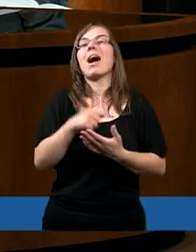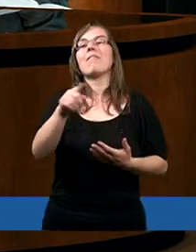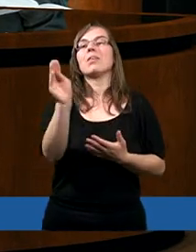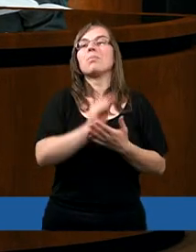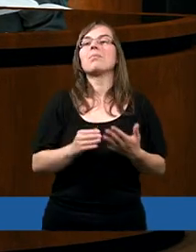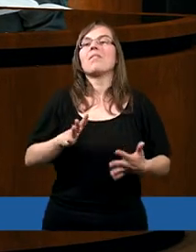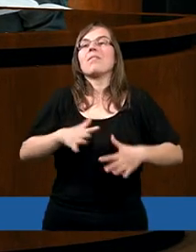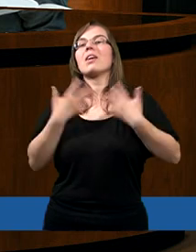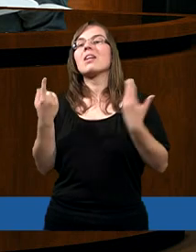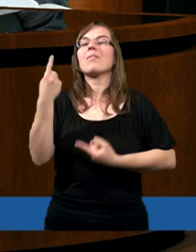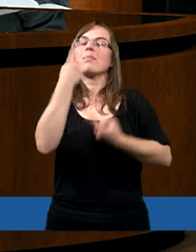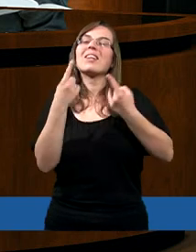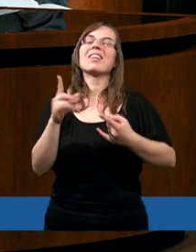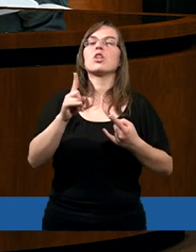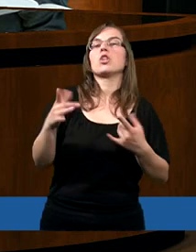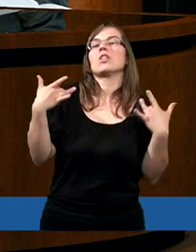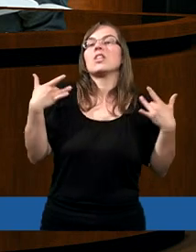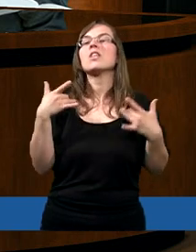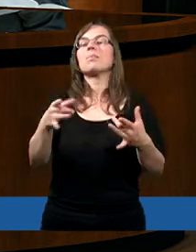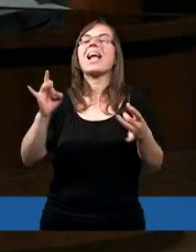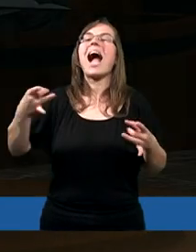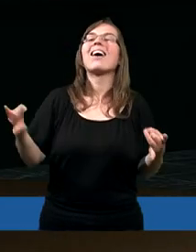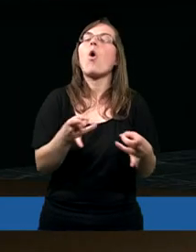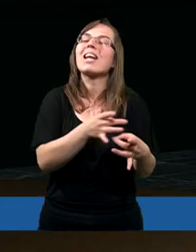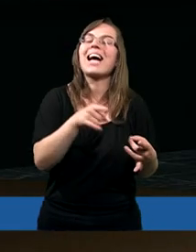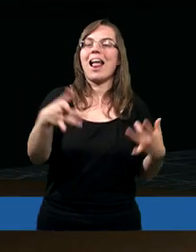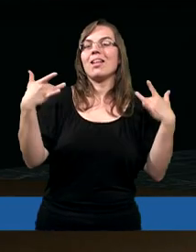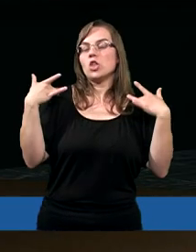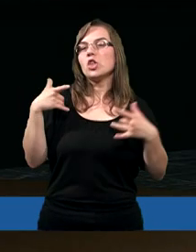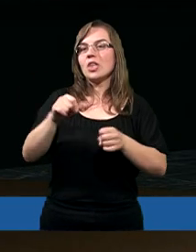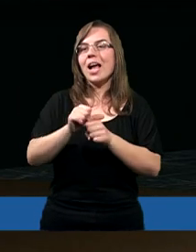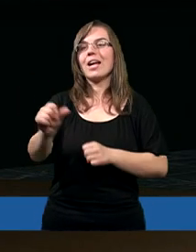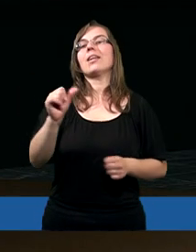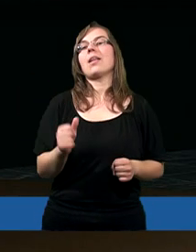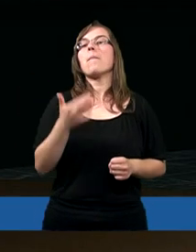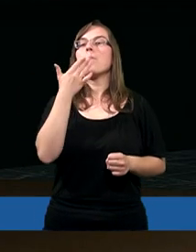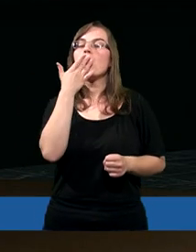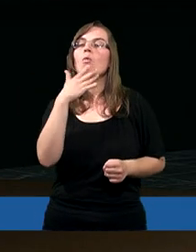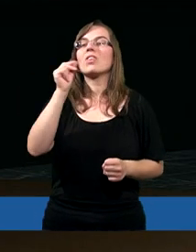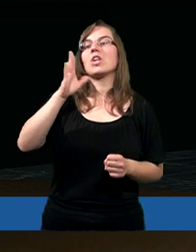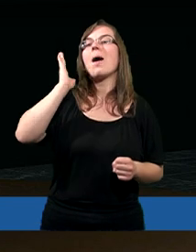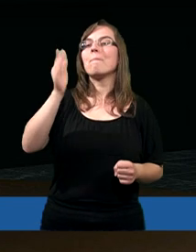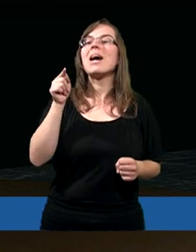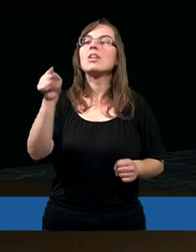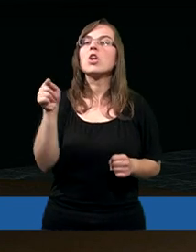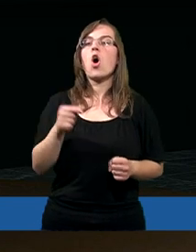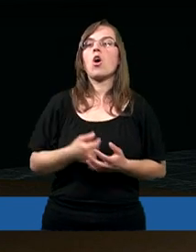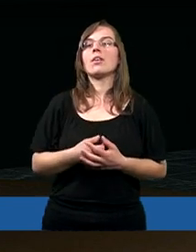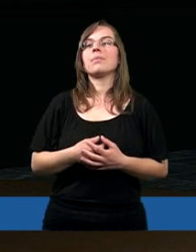wszystkie wydarzenia związane z Jezusem rozegrają. mówi, że będzie on